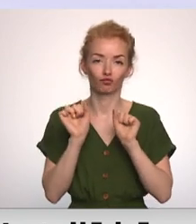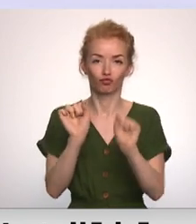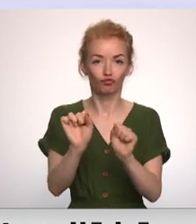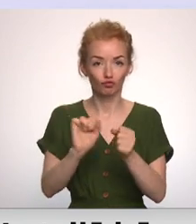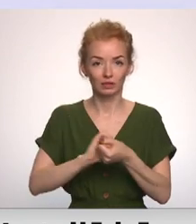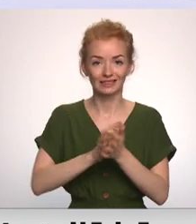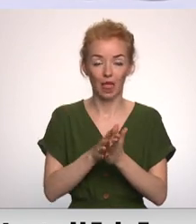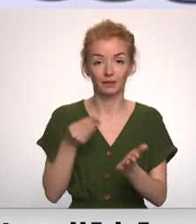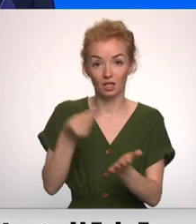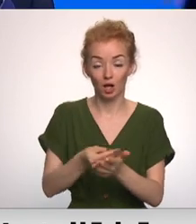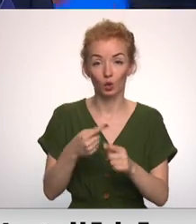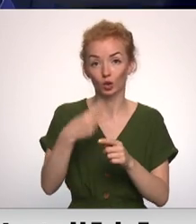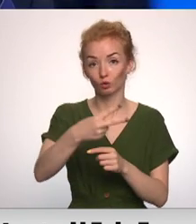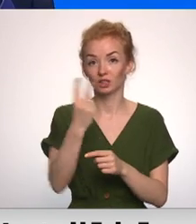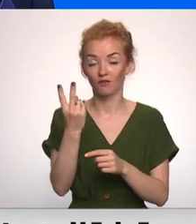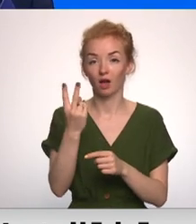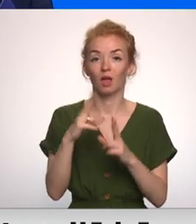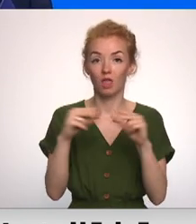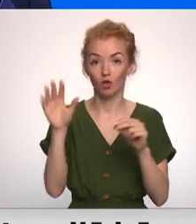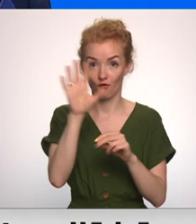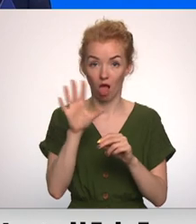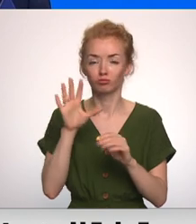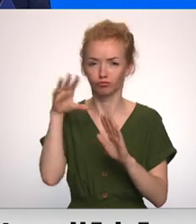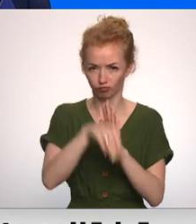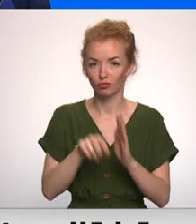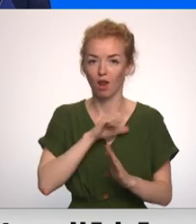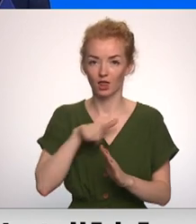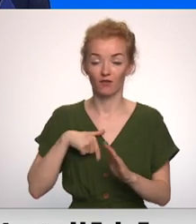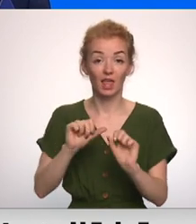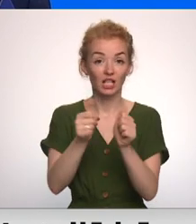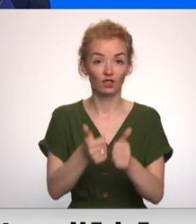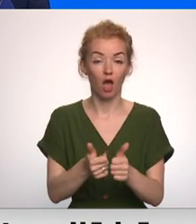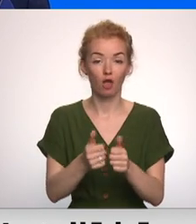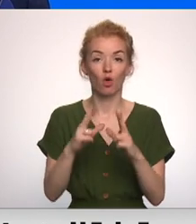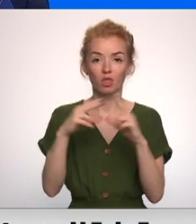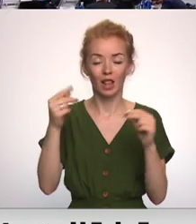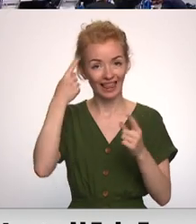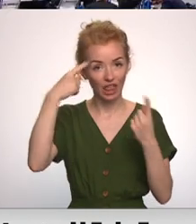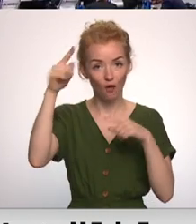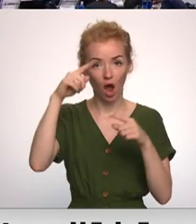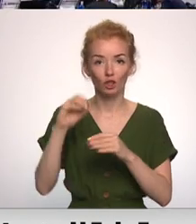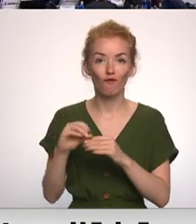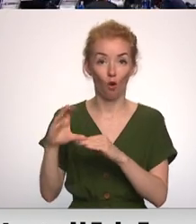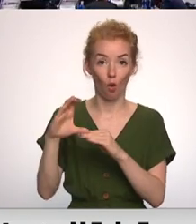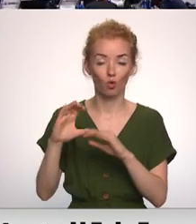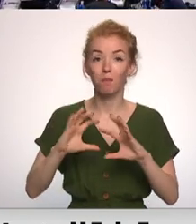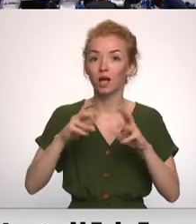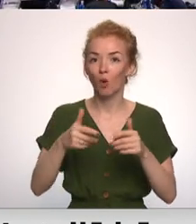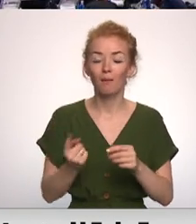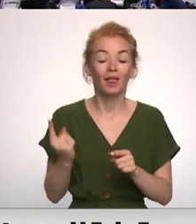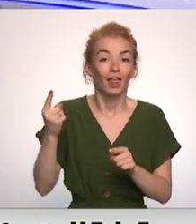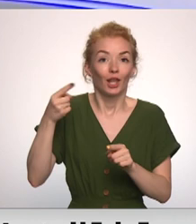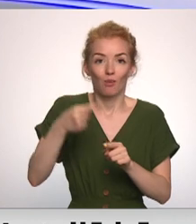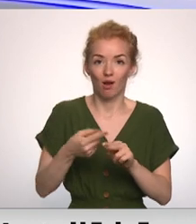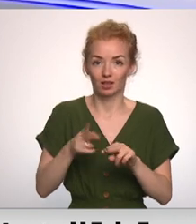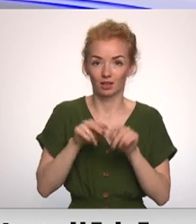un arī 22. NATO dalība valsts, taiskaitā arī Latvija, izveidoja NATO inovāciju fondu, kas tad ir pasaulē pirmais